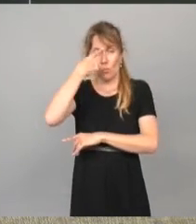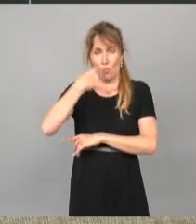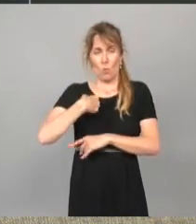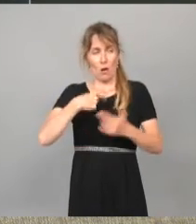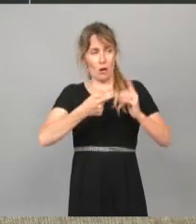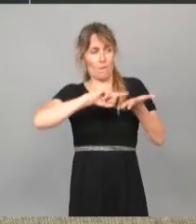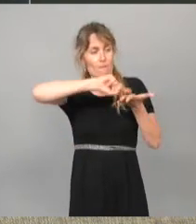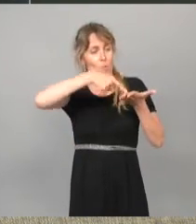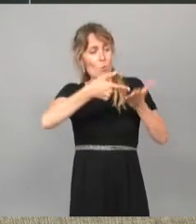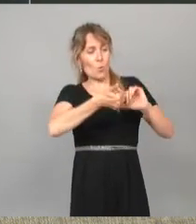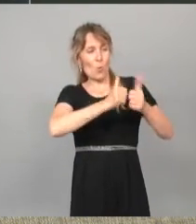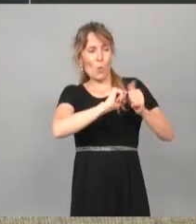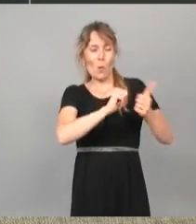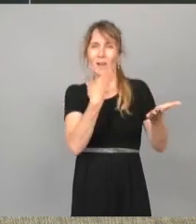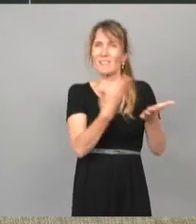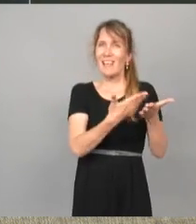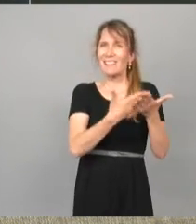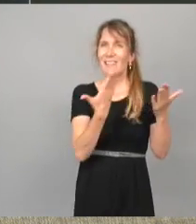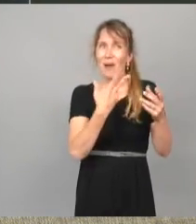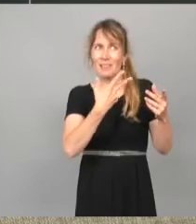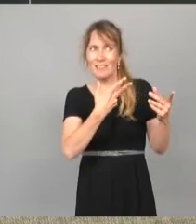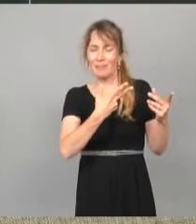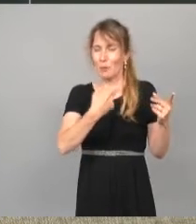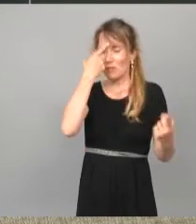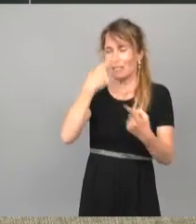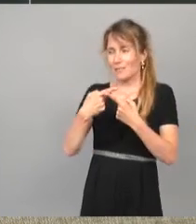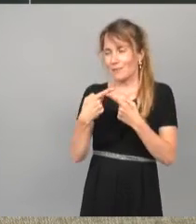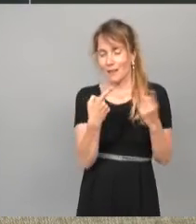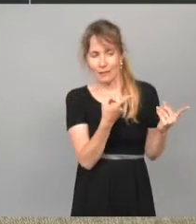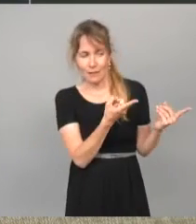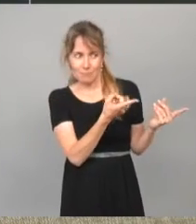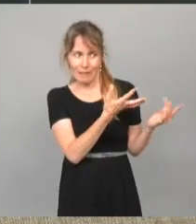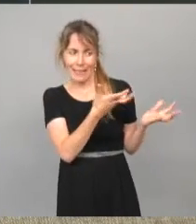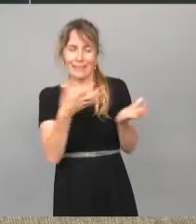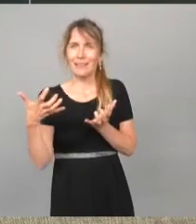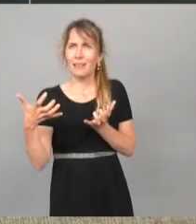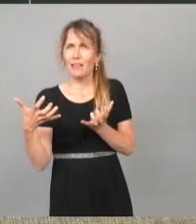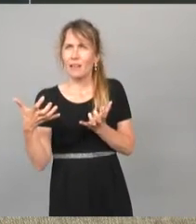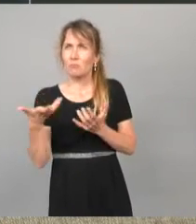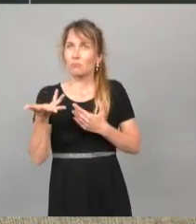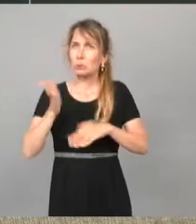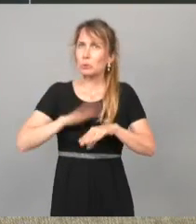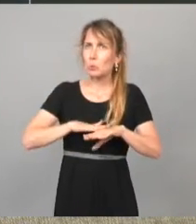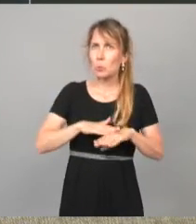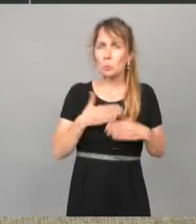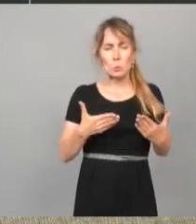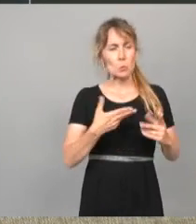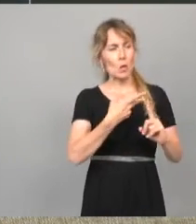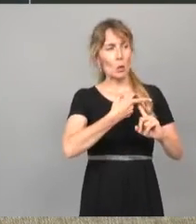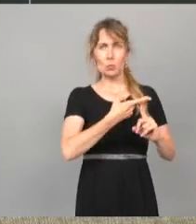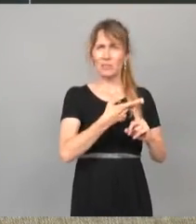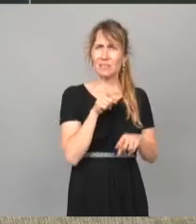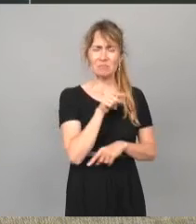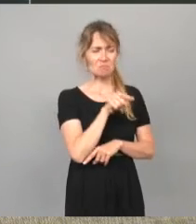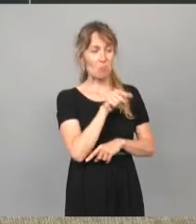incitatif ou, en tout cas, un outil incitatif. Et aujourd'hui, force est de constater quand même que cet outil ne l'est pas ou, en tout cas, ne